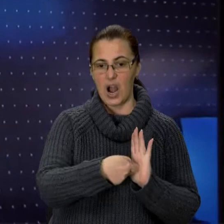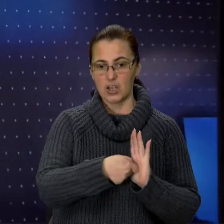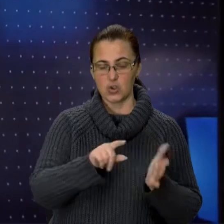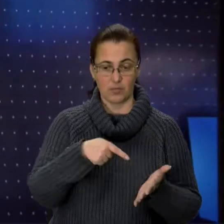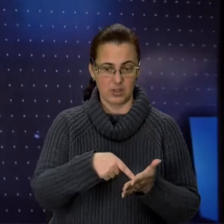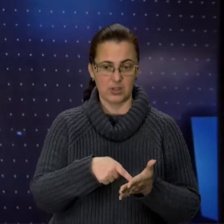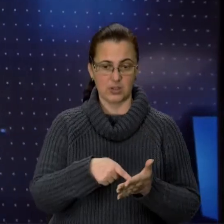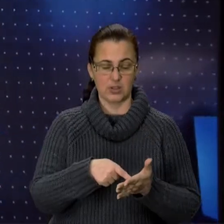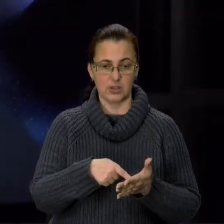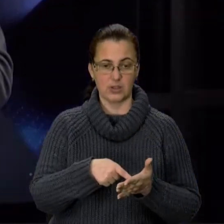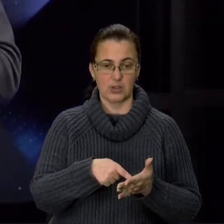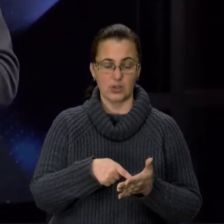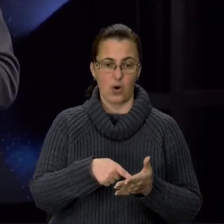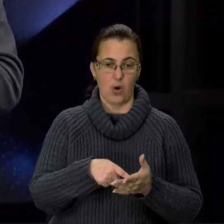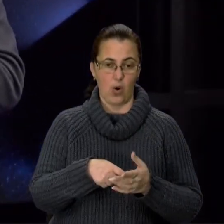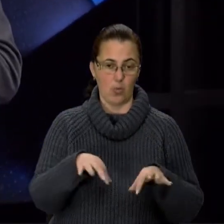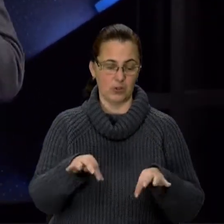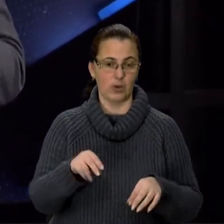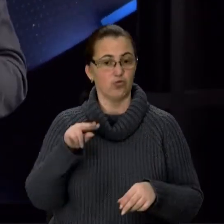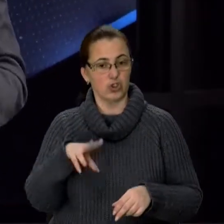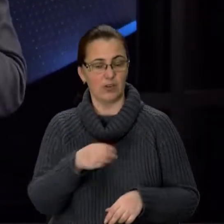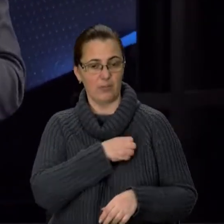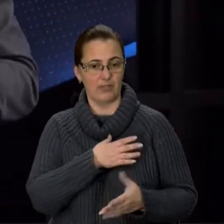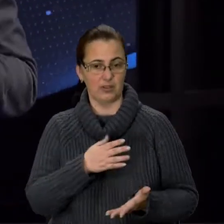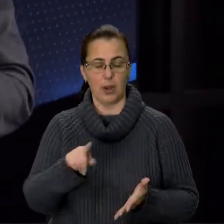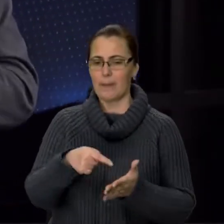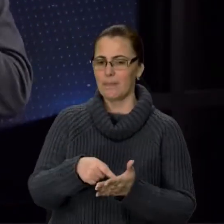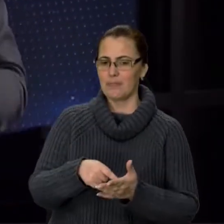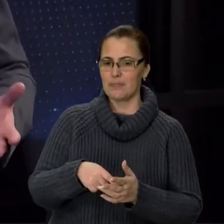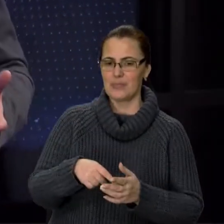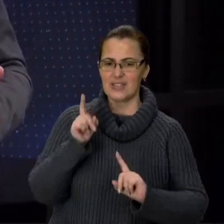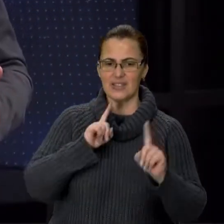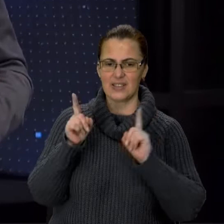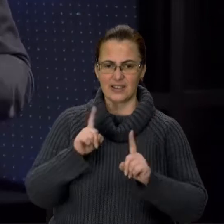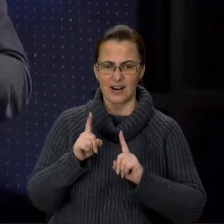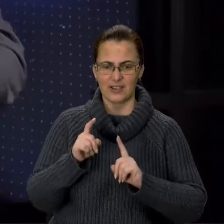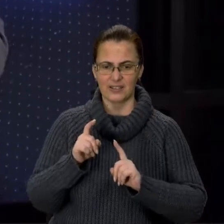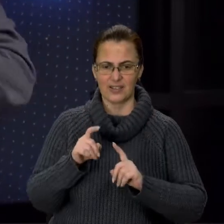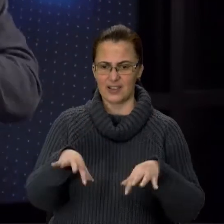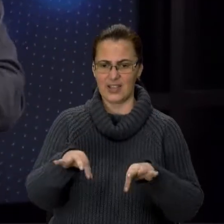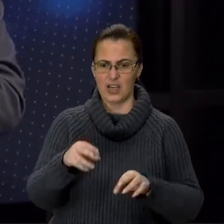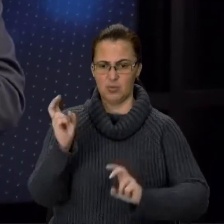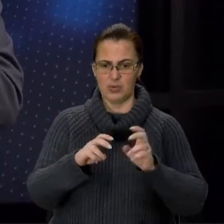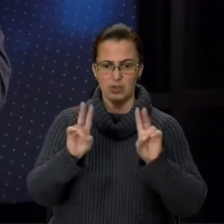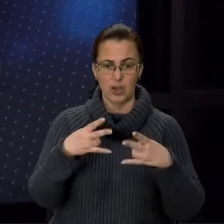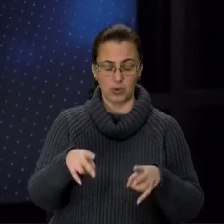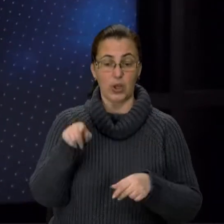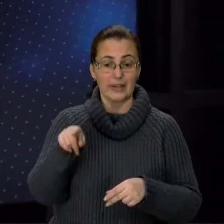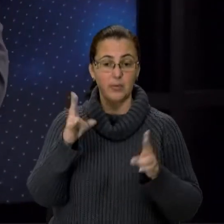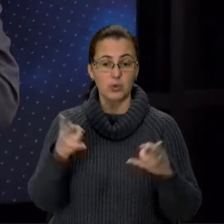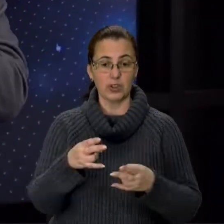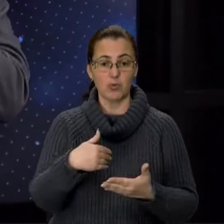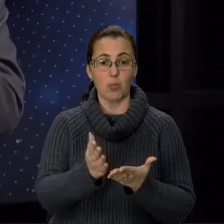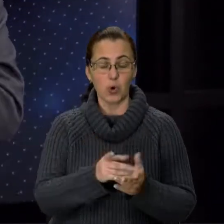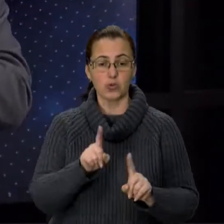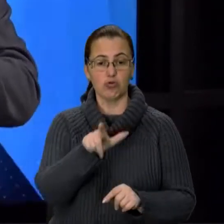транспорті, аніж в приватному. Що потрібно мерії? Мерії, в принципі, автотранспортне підприємство не потрібно. Мерії потрібні послуги, щоб мешканець